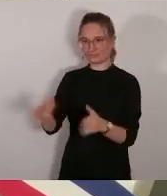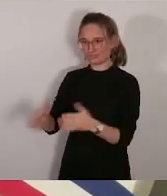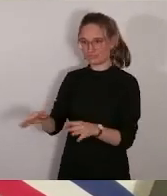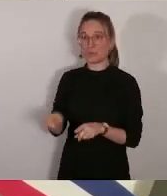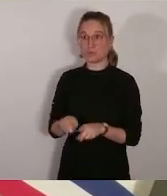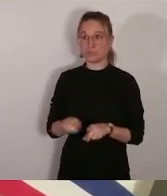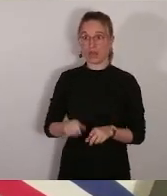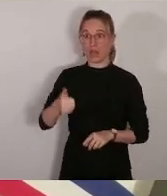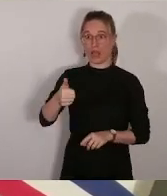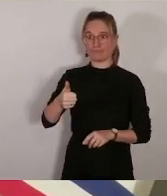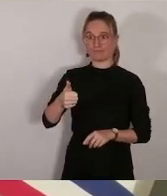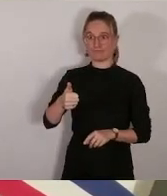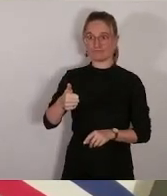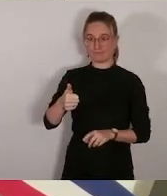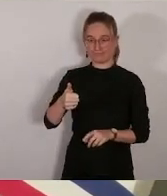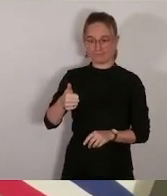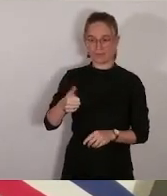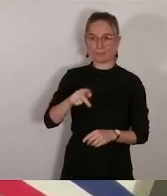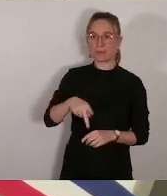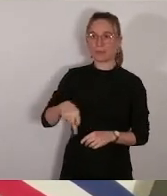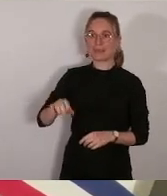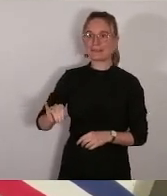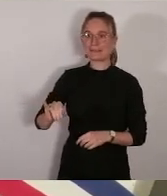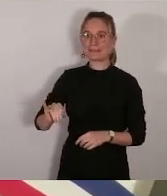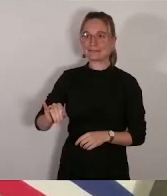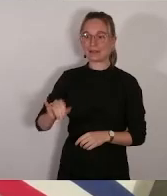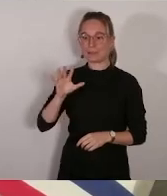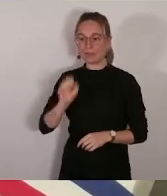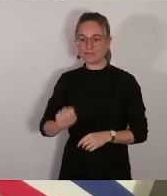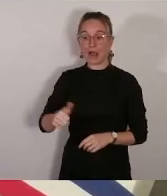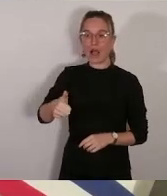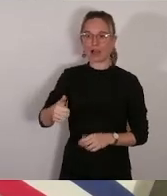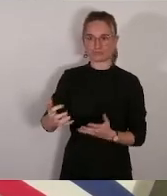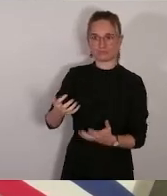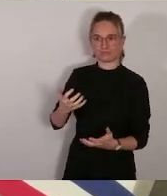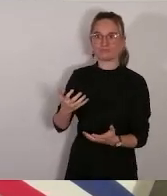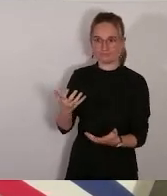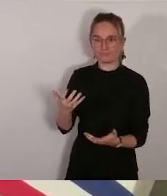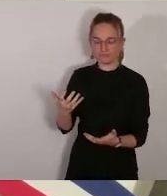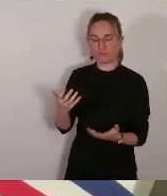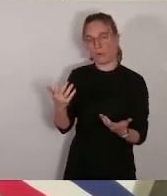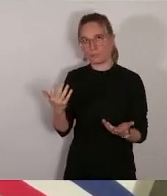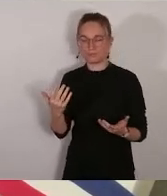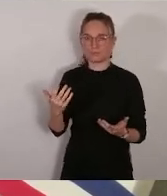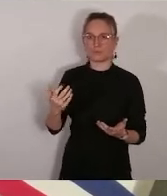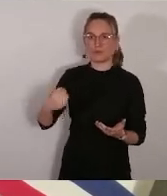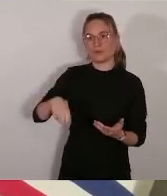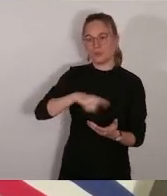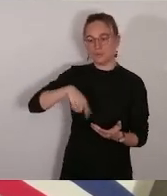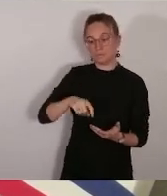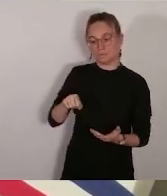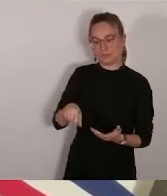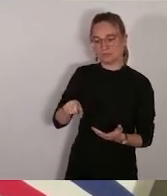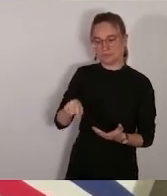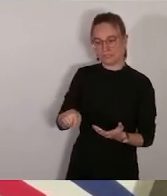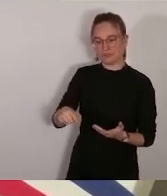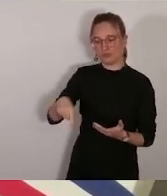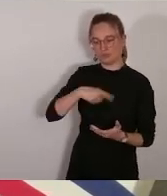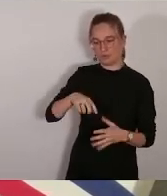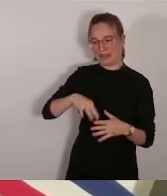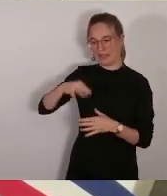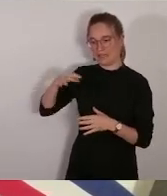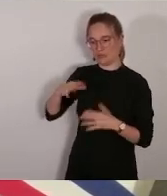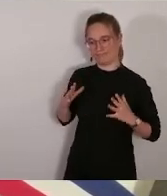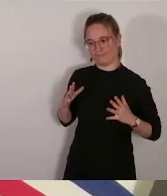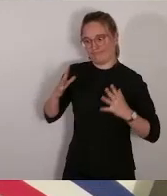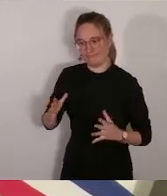Ce n'est pas exhaustif, mais je dirais que ce sont des opérations sur lesquelles nous, les élus, on s'est particulièrement mobilisés. La